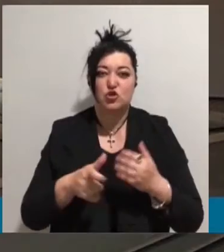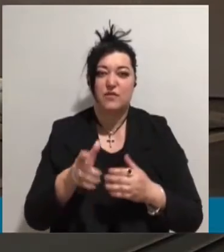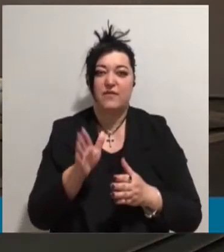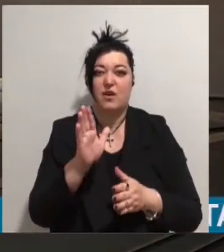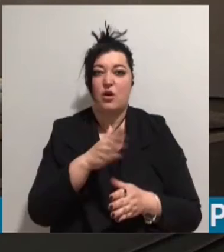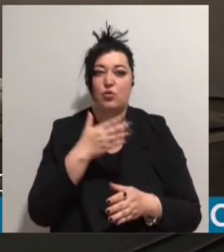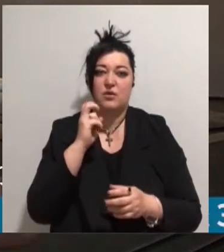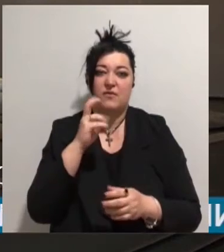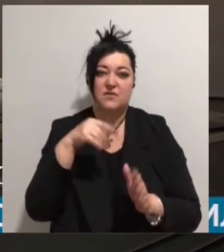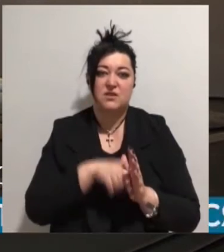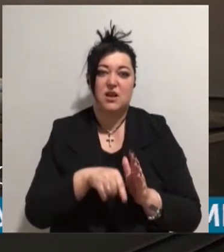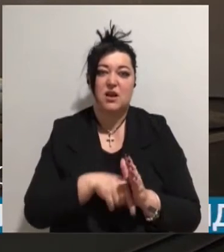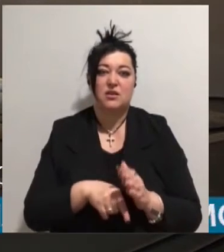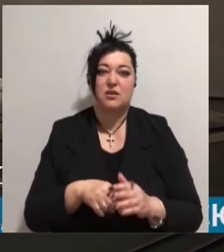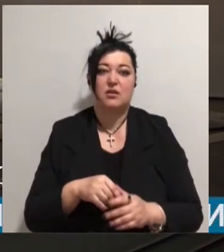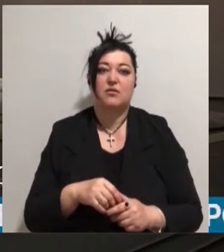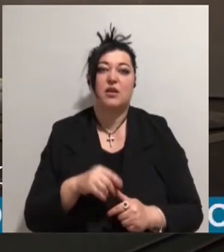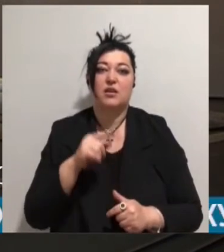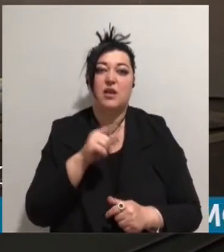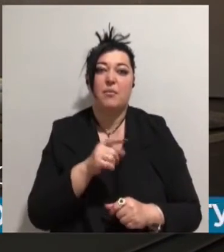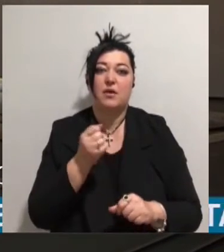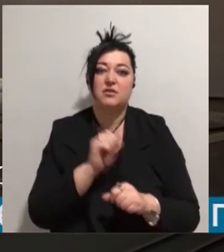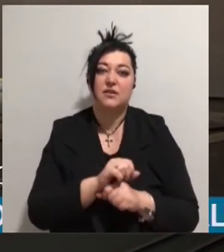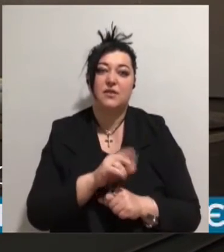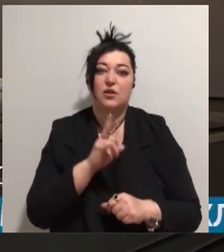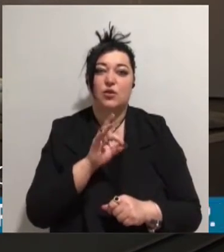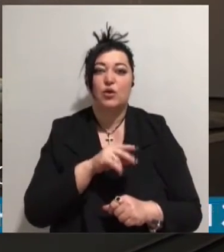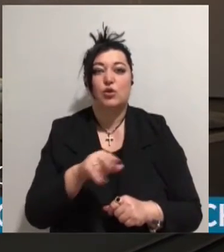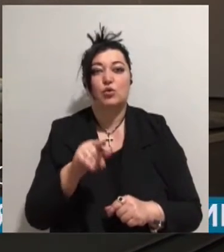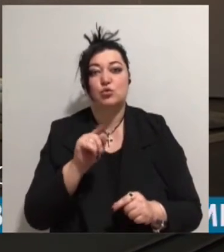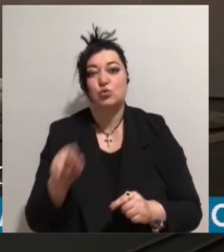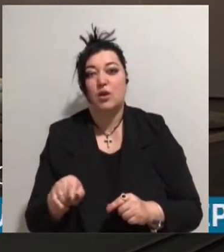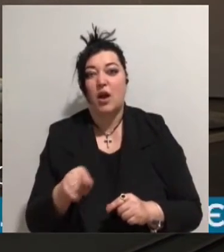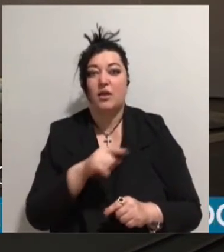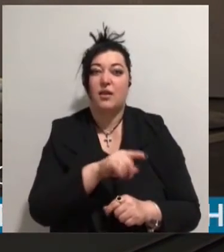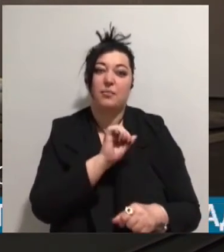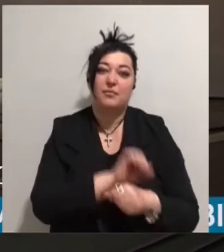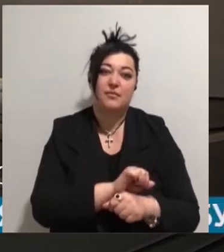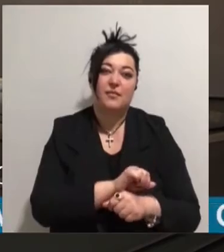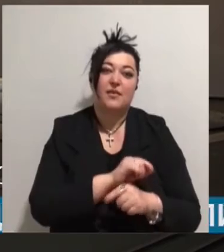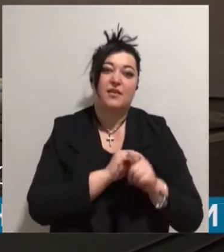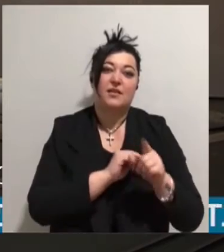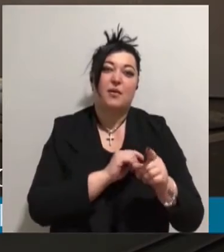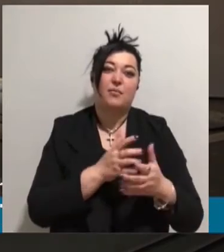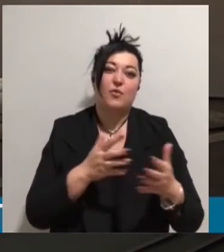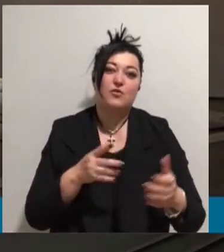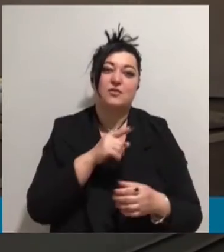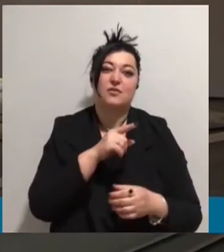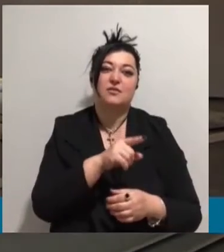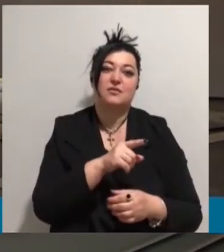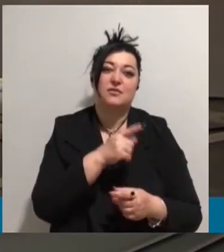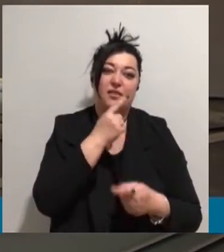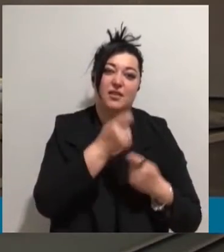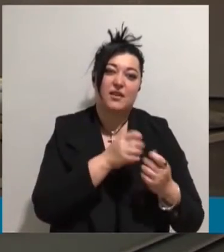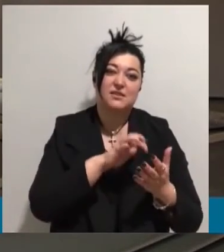Там встановилася робота, ми йдемо сюди, продовжуємо тут, там працює стекольщик. Стекольщик закінчив, застеклів,